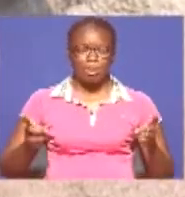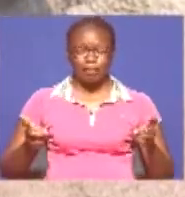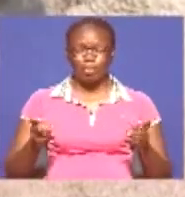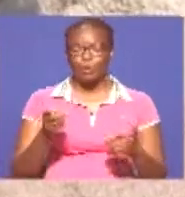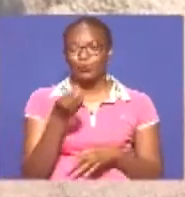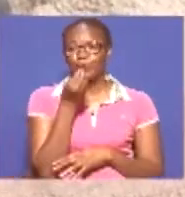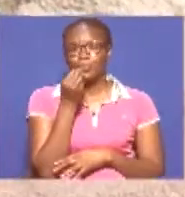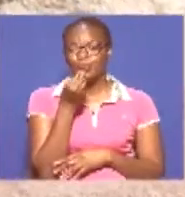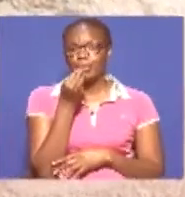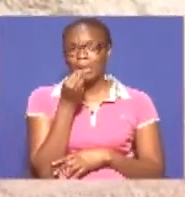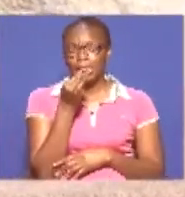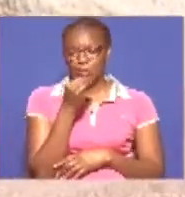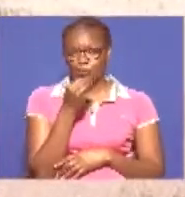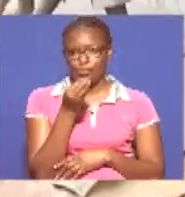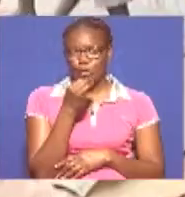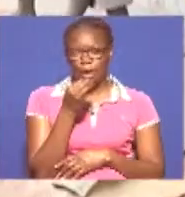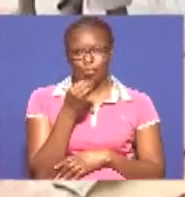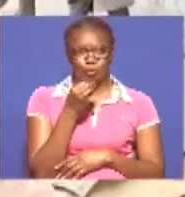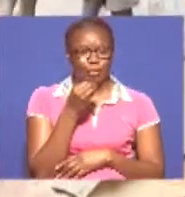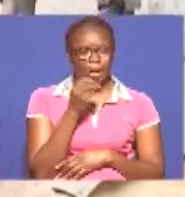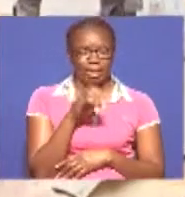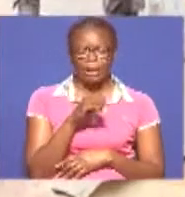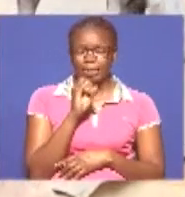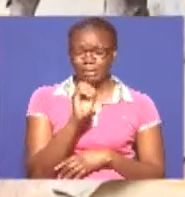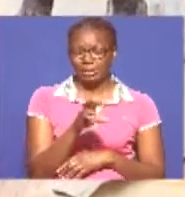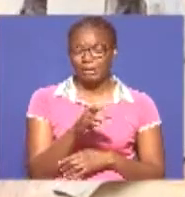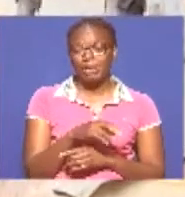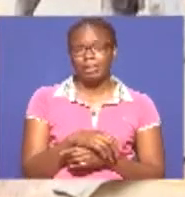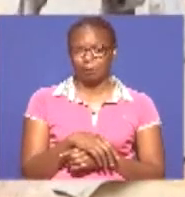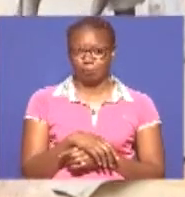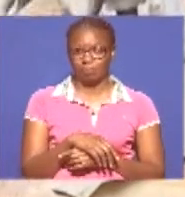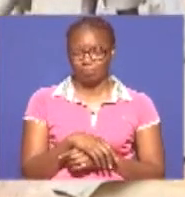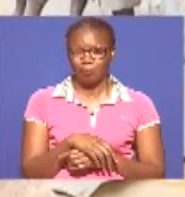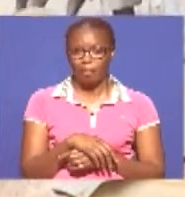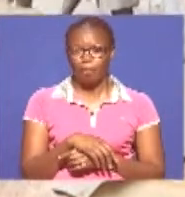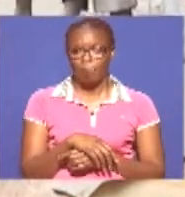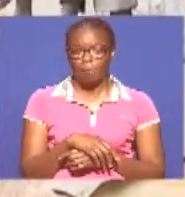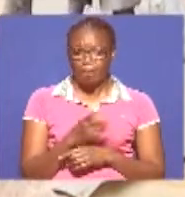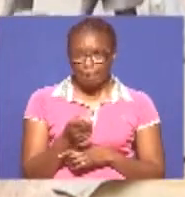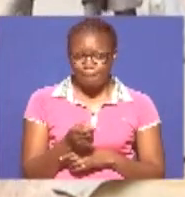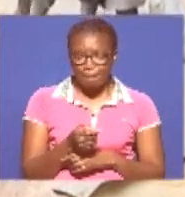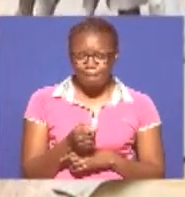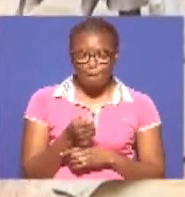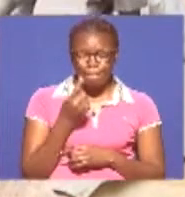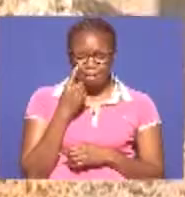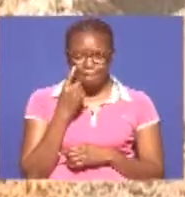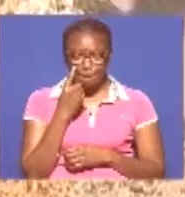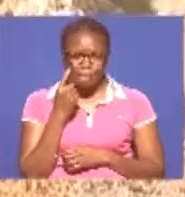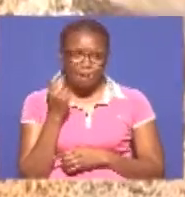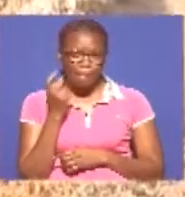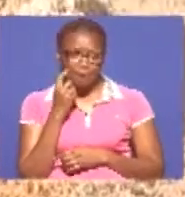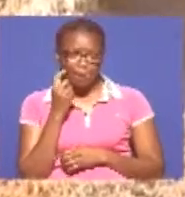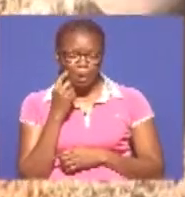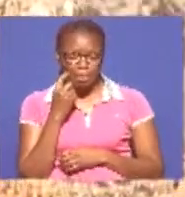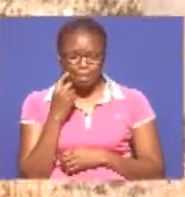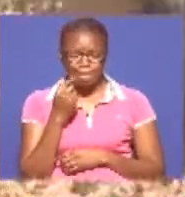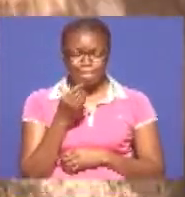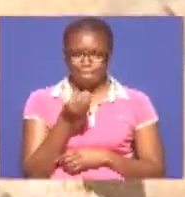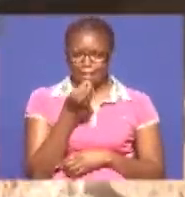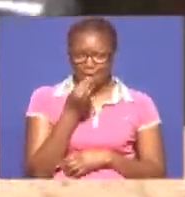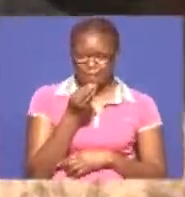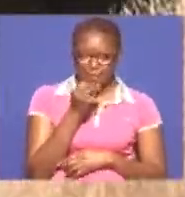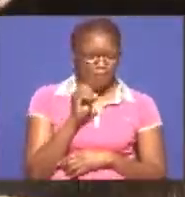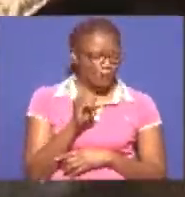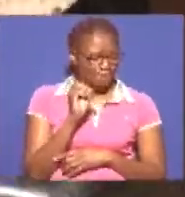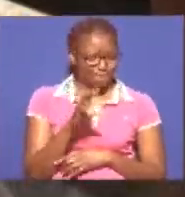Kano na kupata chakula ya nyajafika kiwango ya kupea wanyama Pia bei na yo imeenda juu